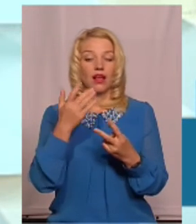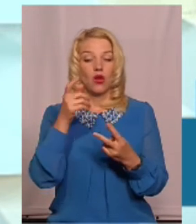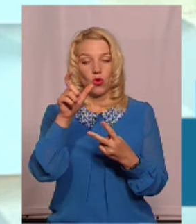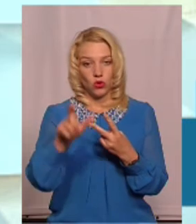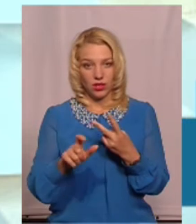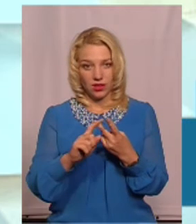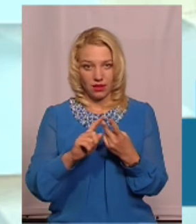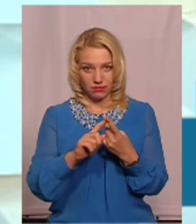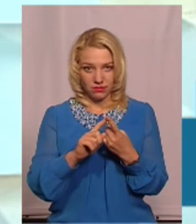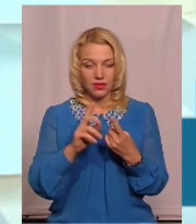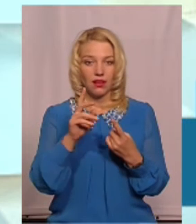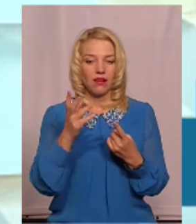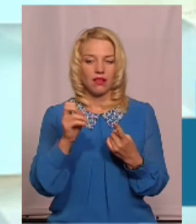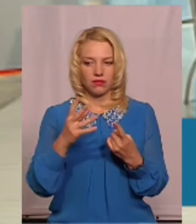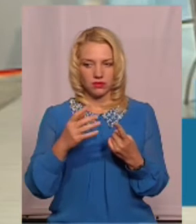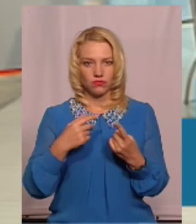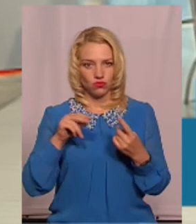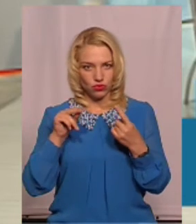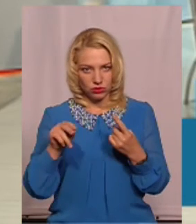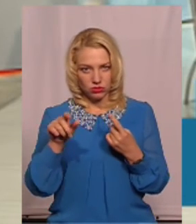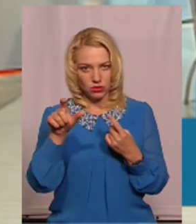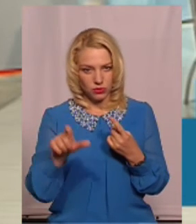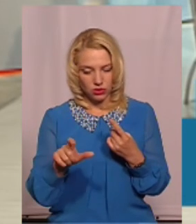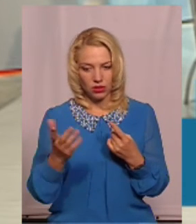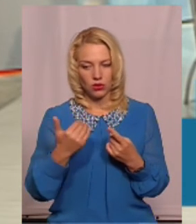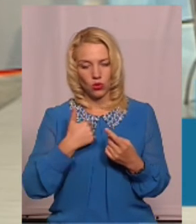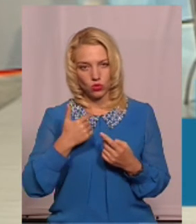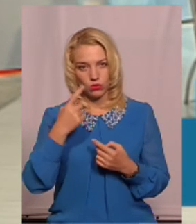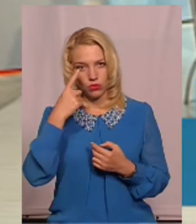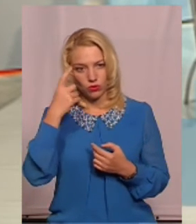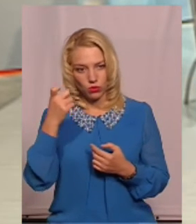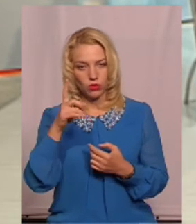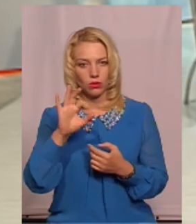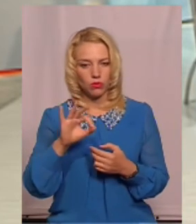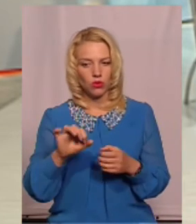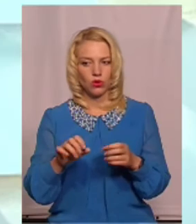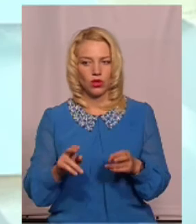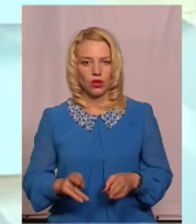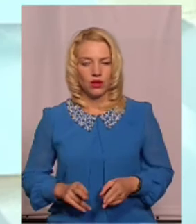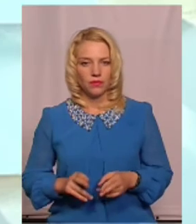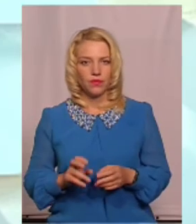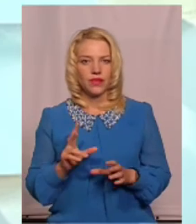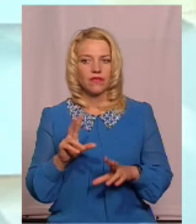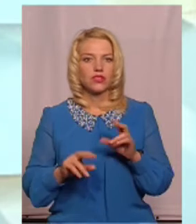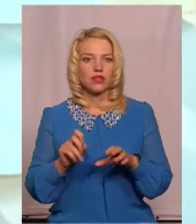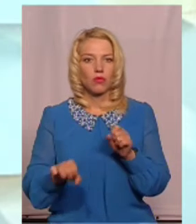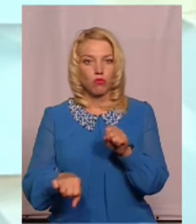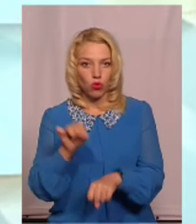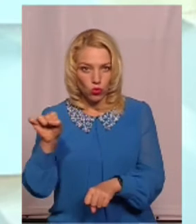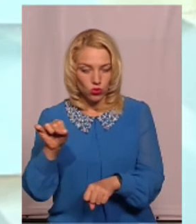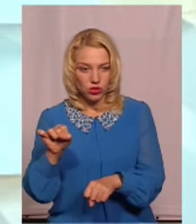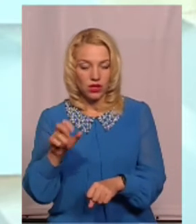добросовісний громадянин, який хоче повідомити про вчинення адміністративного правопорушення, як доказ